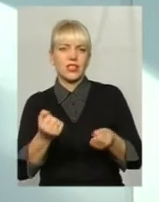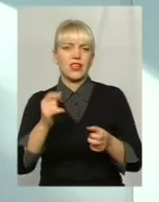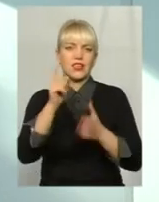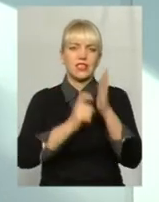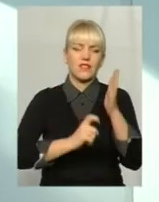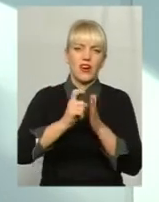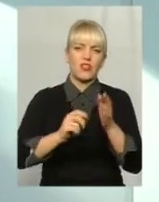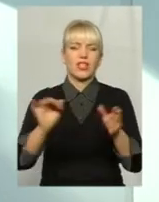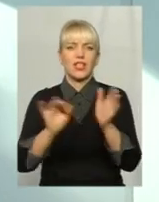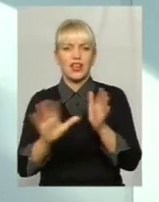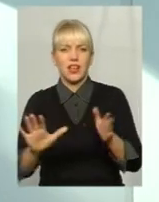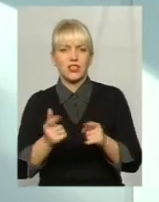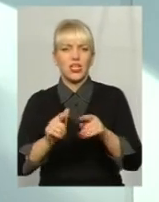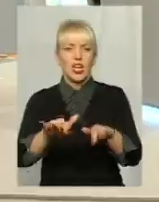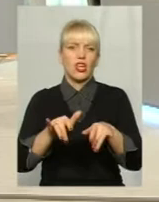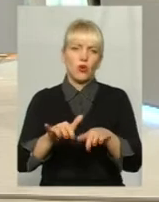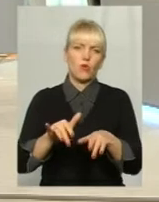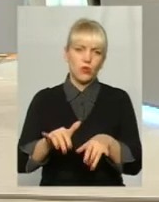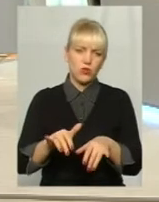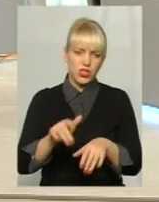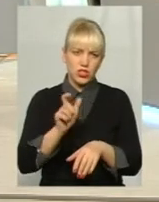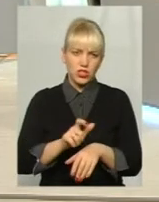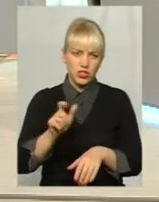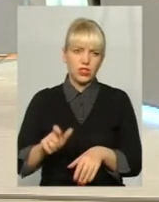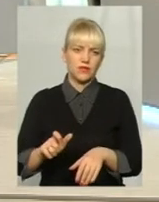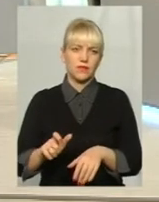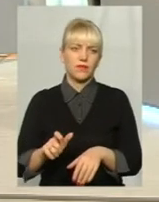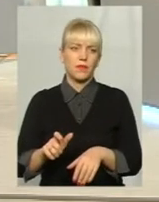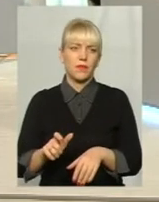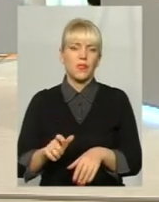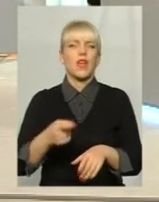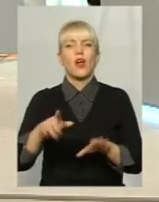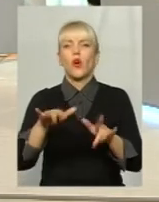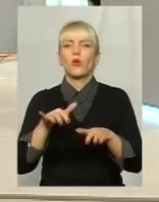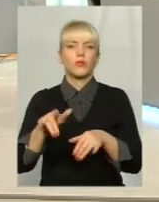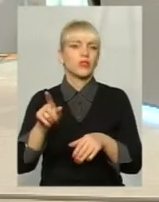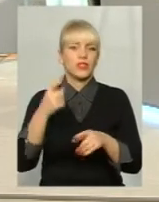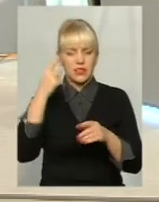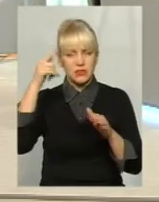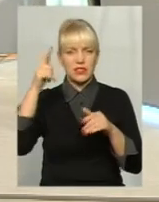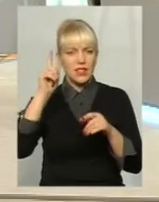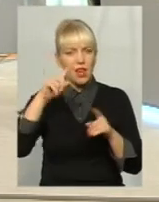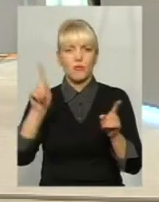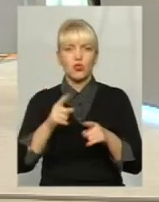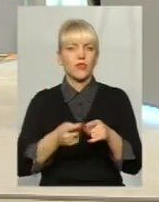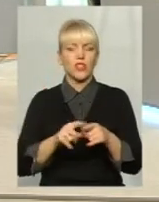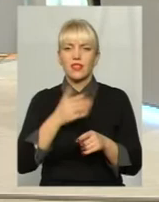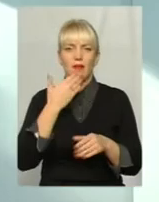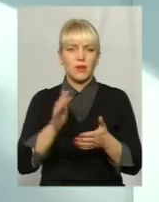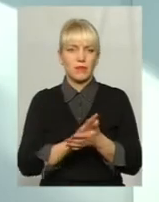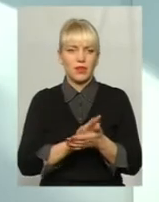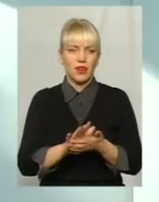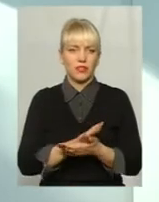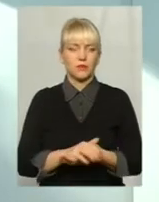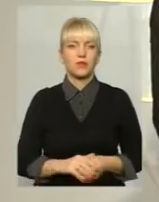екіповці, комп'ютерник, комп'ютерщик, комп'ютерник. Ну, вони, комп'ютерники, вони не прибирають. Вони не прибирають, але... Але,